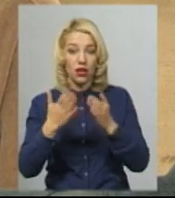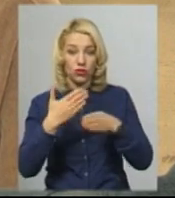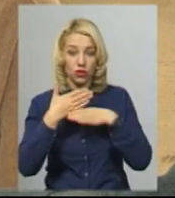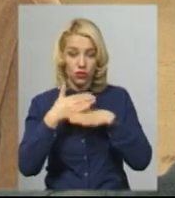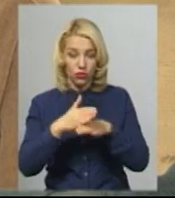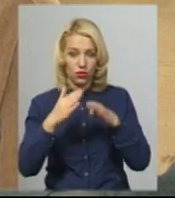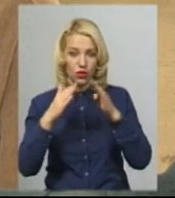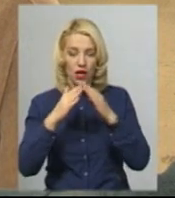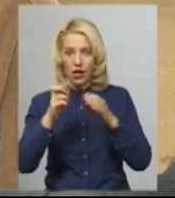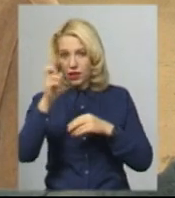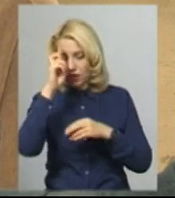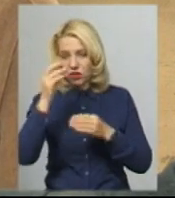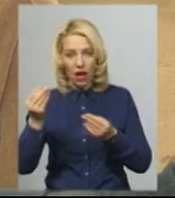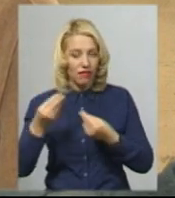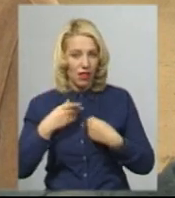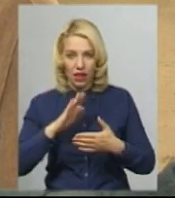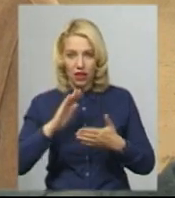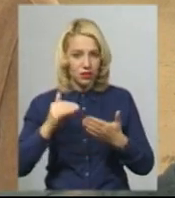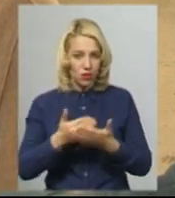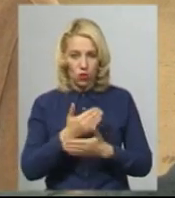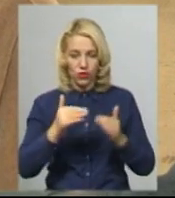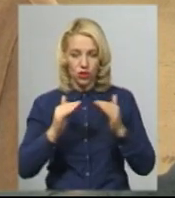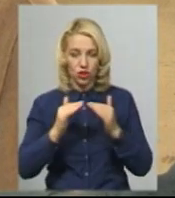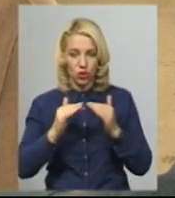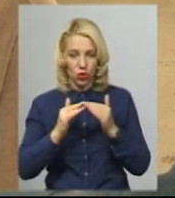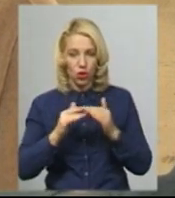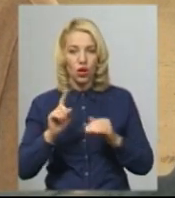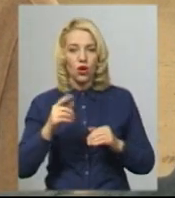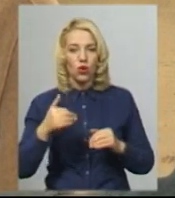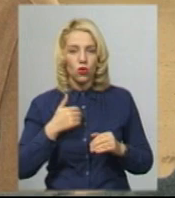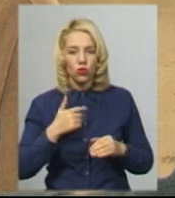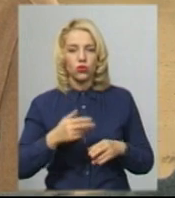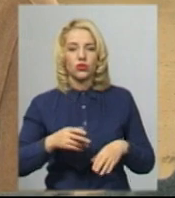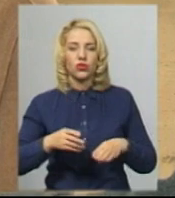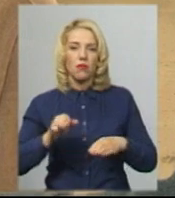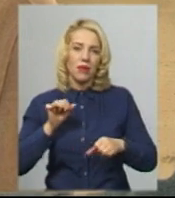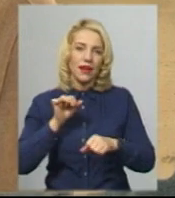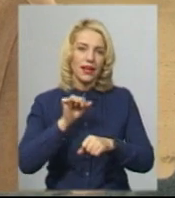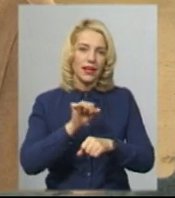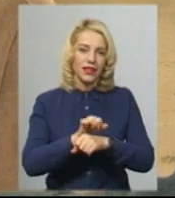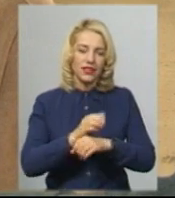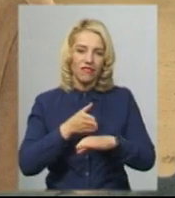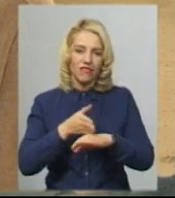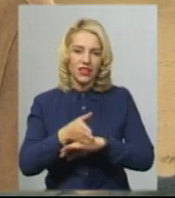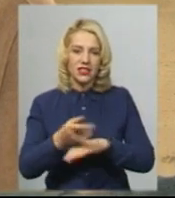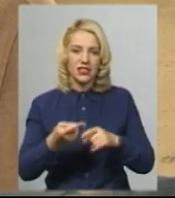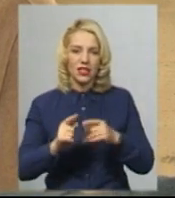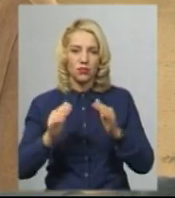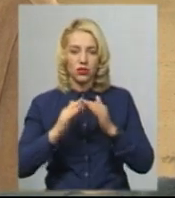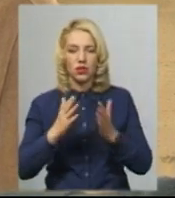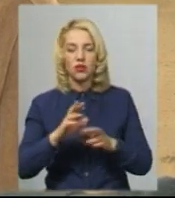держава нам не дасть нове житло. Вони хочуть перекрити в'їзд в цей будинок. Не дай Бог, швидка